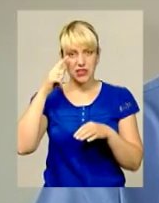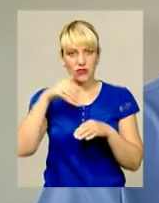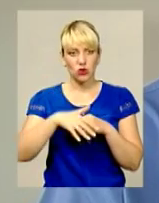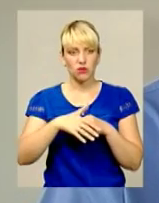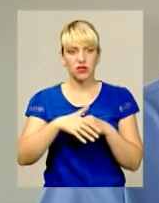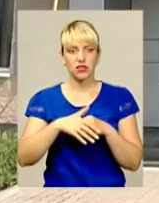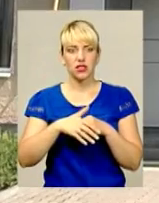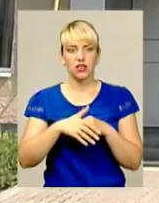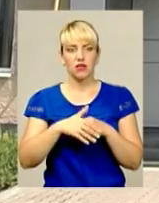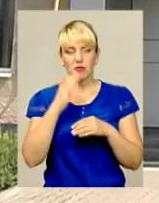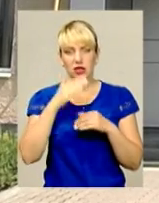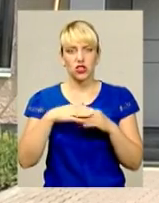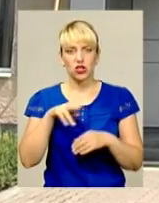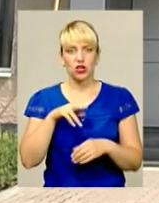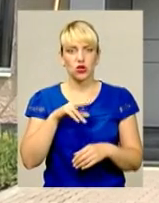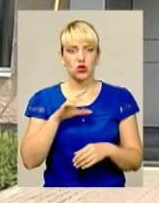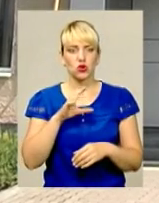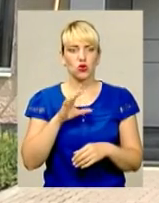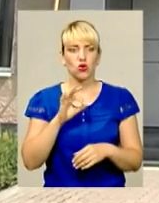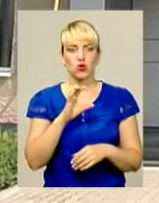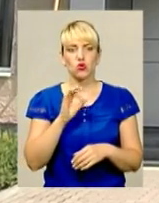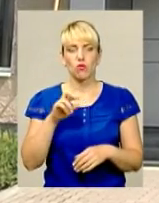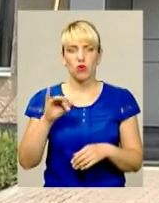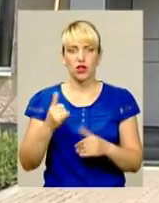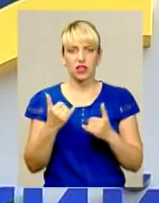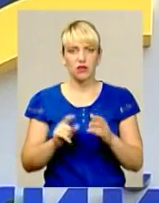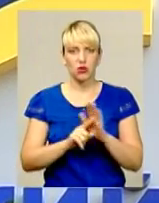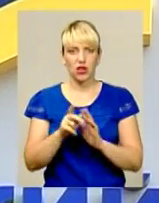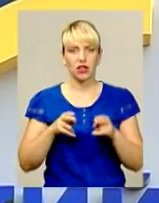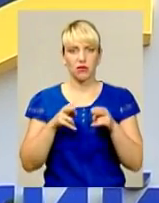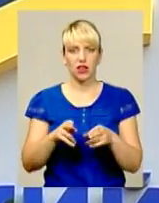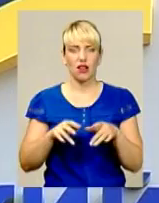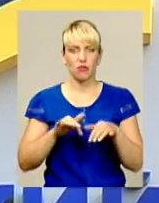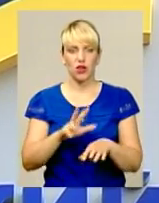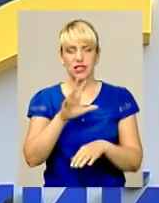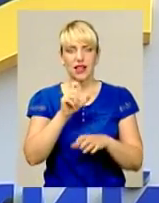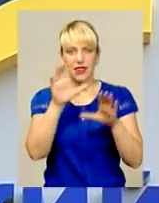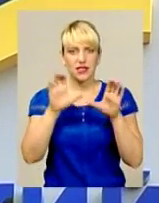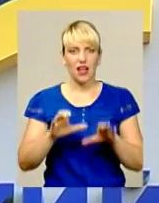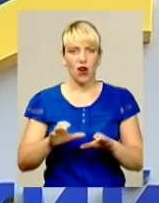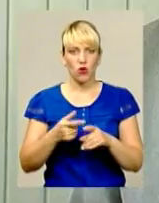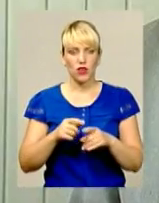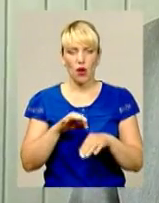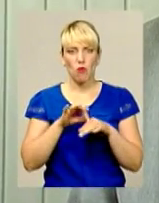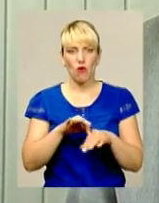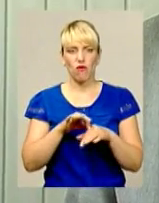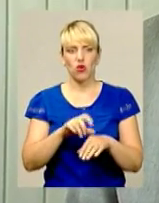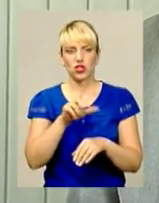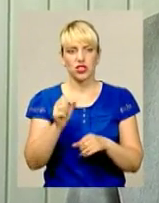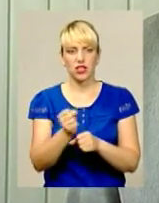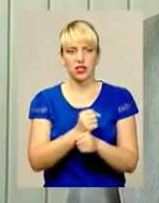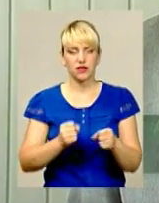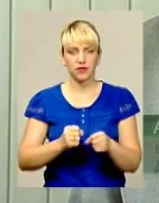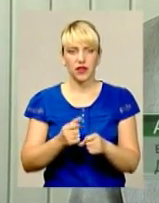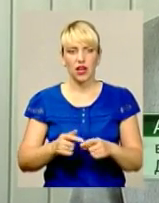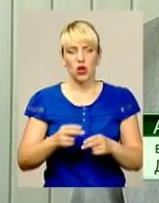сопора. Наразі правоохоронці відкрили кримінальне провадження за незаконне поводження з боєприпасами та вибуховими речовинами. В Донов'яцький відділ поліції